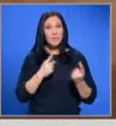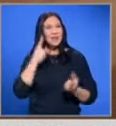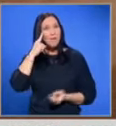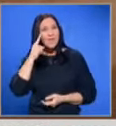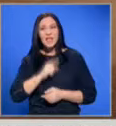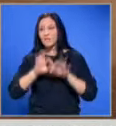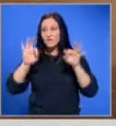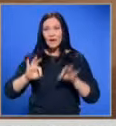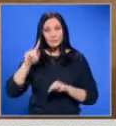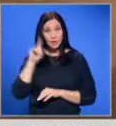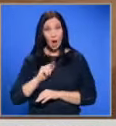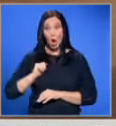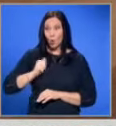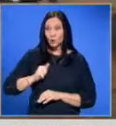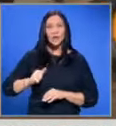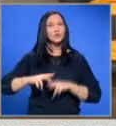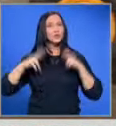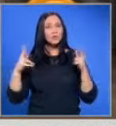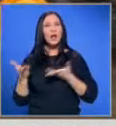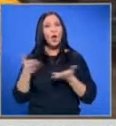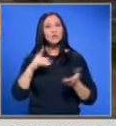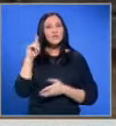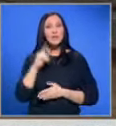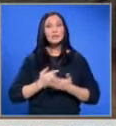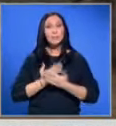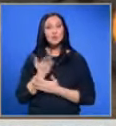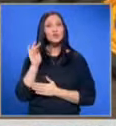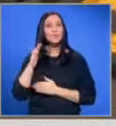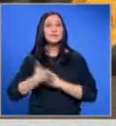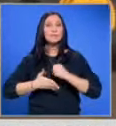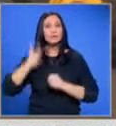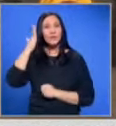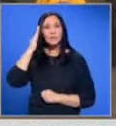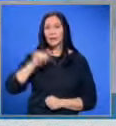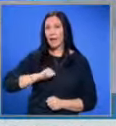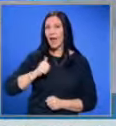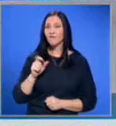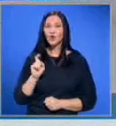а утре сутрин гост в дънят започва ще бъде замеделският министр Явор Гечев.